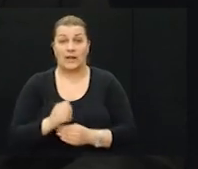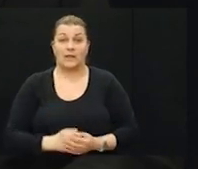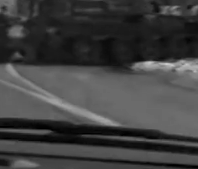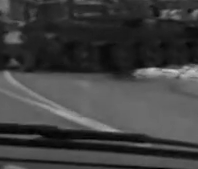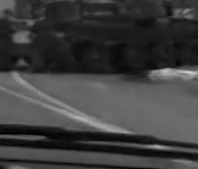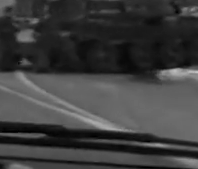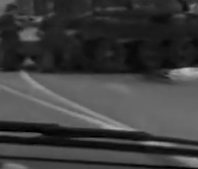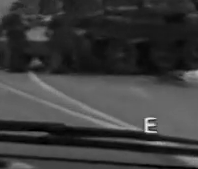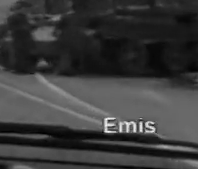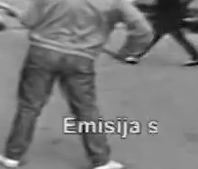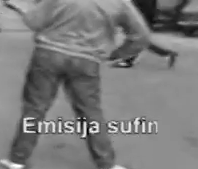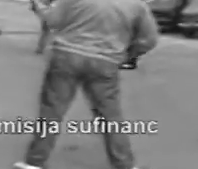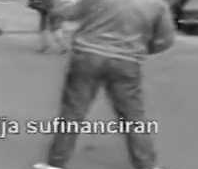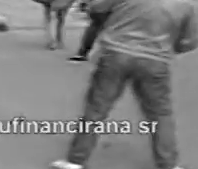ste.